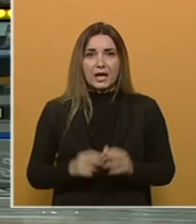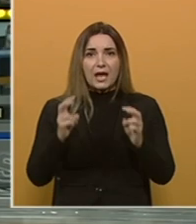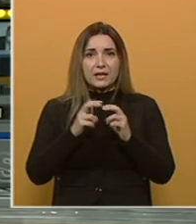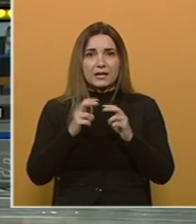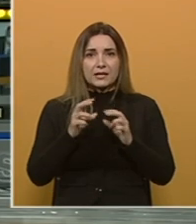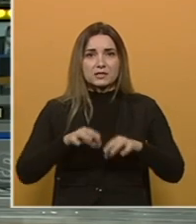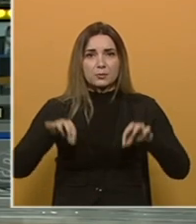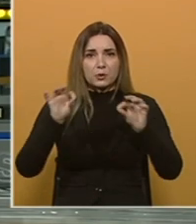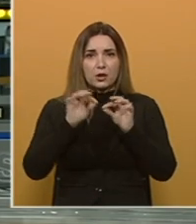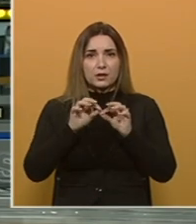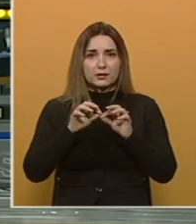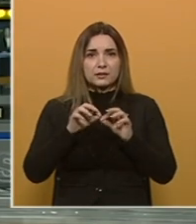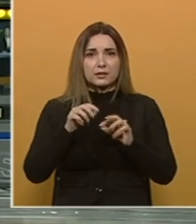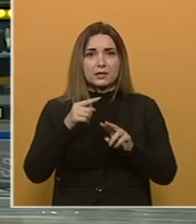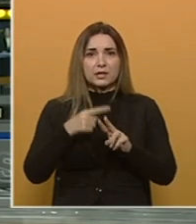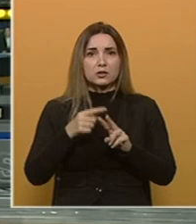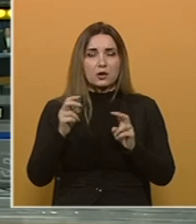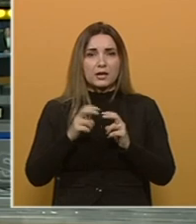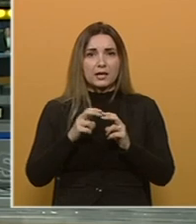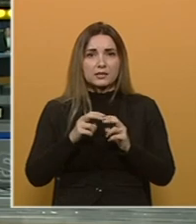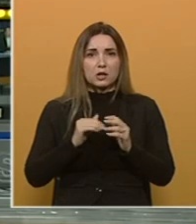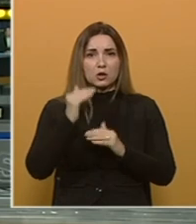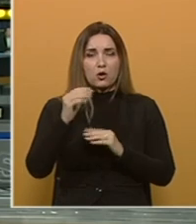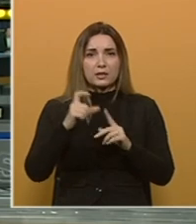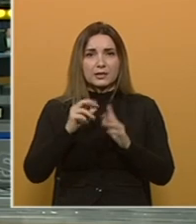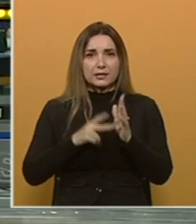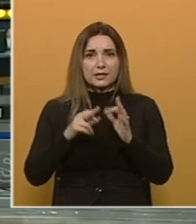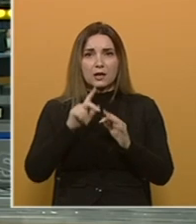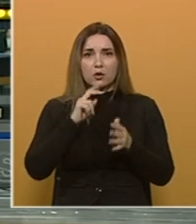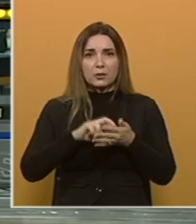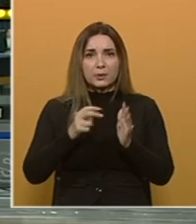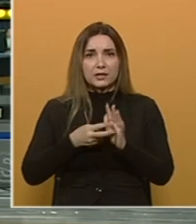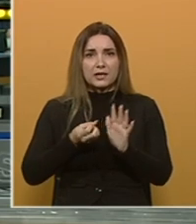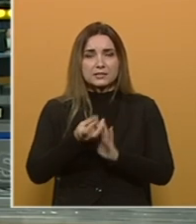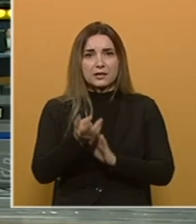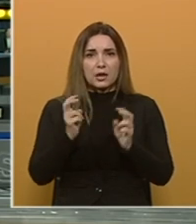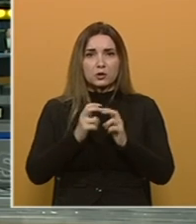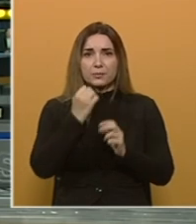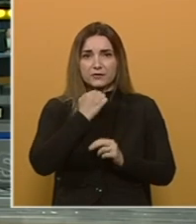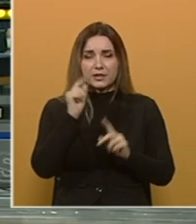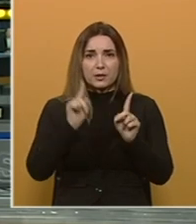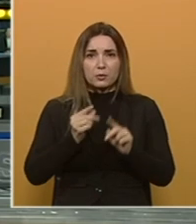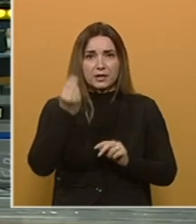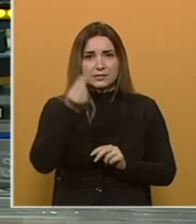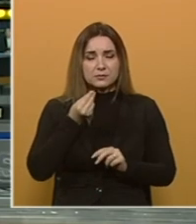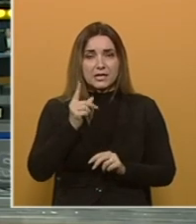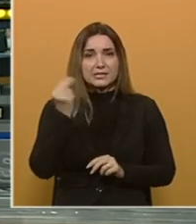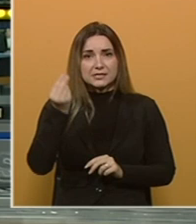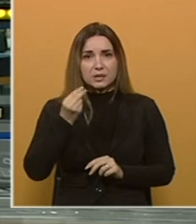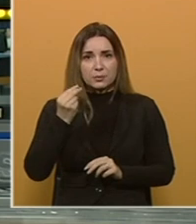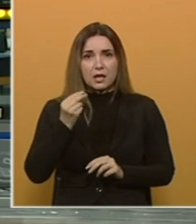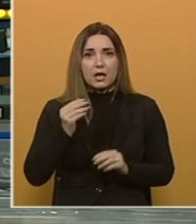Energetski projekt Hidroenergetski sustav Gornja Drina, koji planiraju realizirati elektroprivrede Republike Srpske i Srbije,